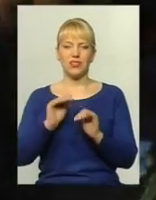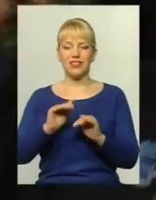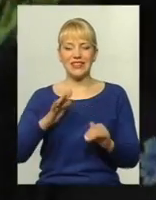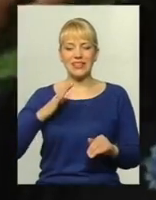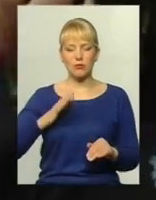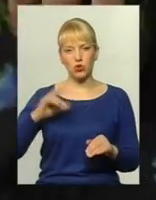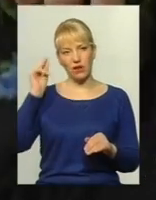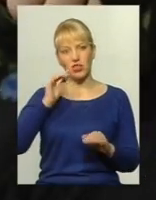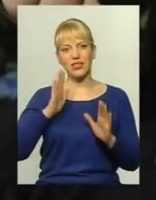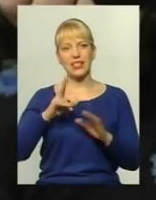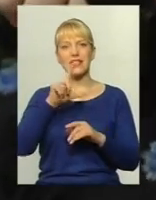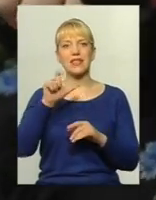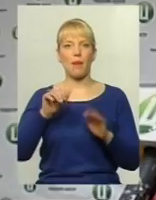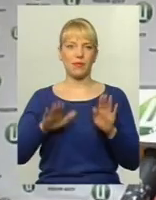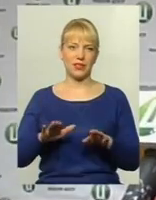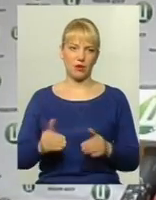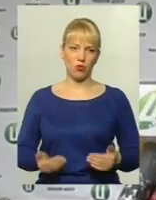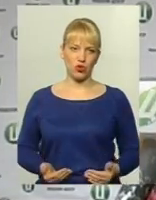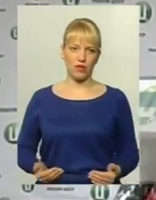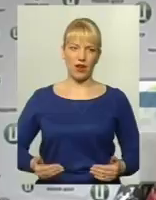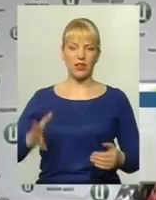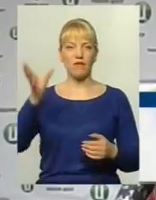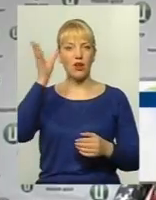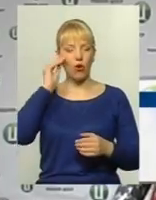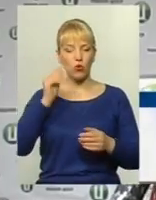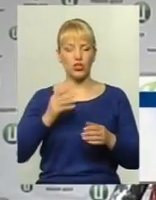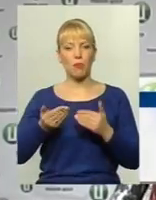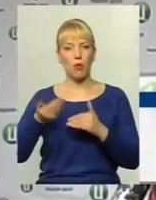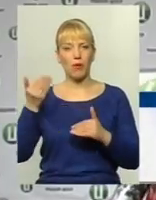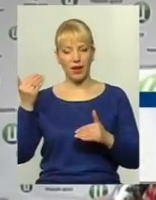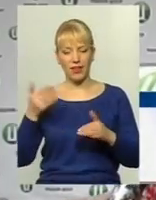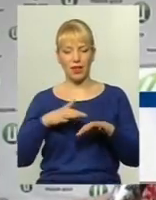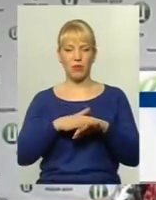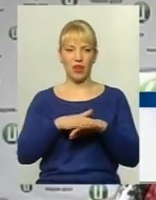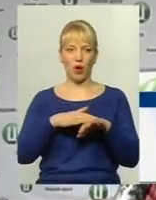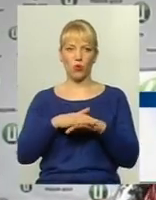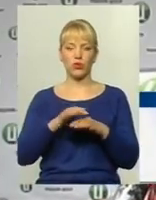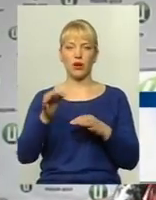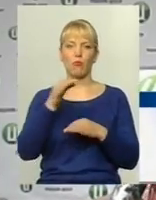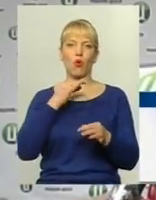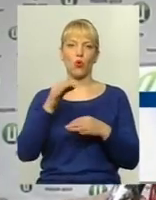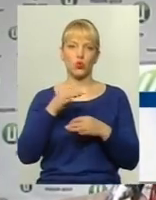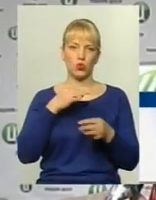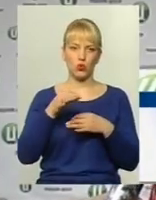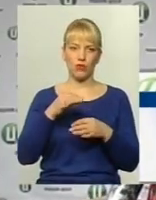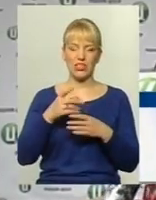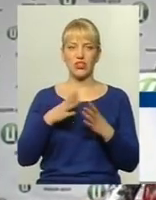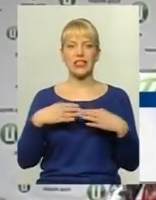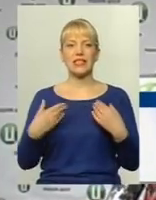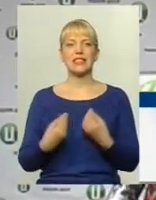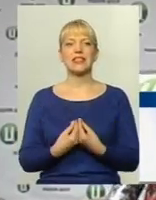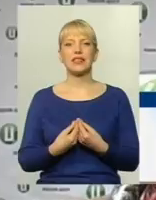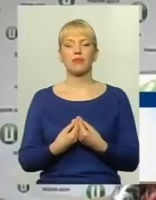навчатися лише за місцем проживанням. Враховуючи попередні підрахунки, проконсультувавшись з сім'ями,